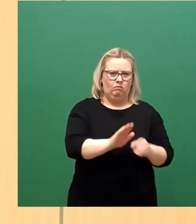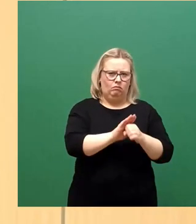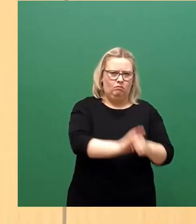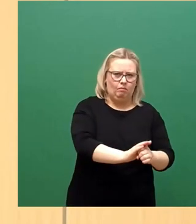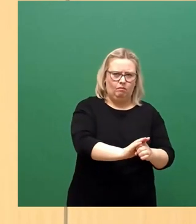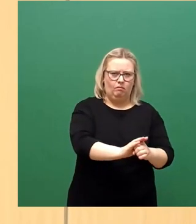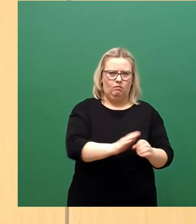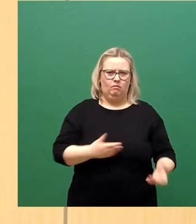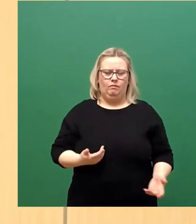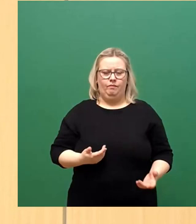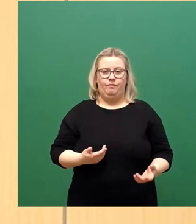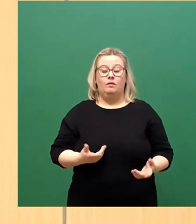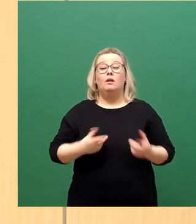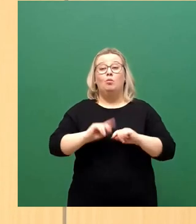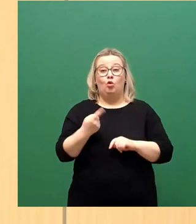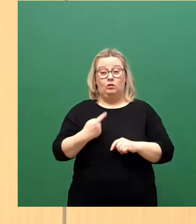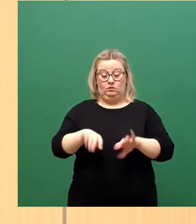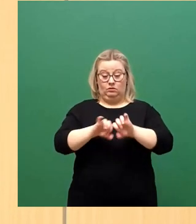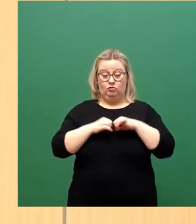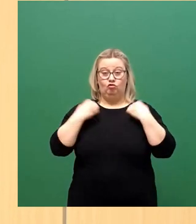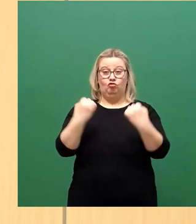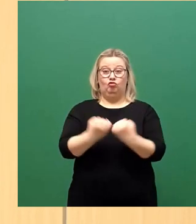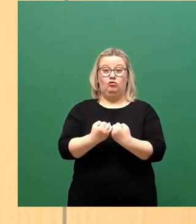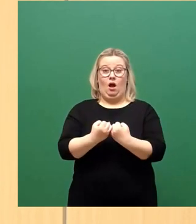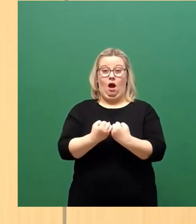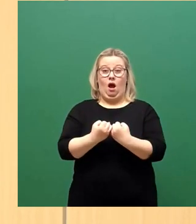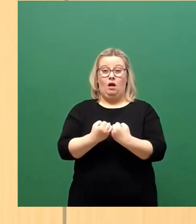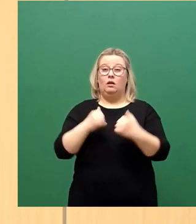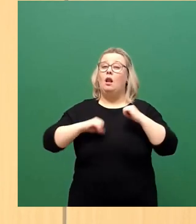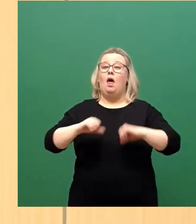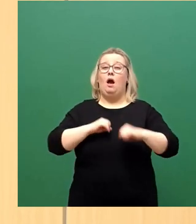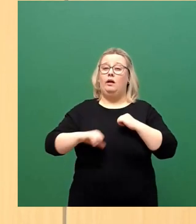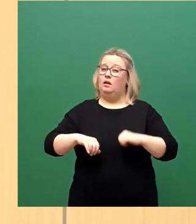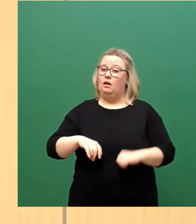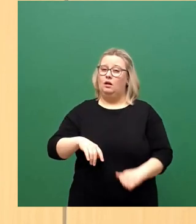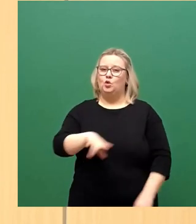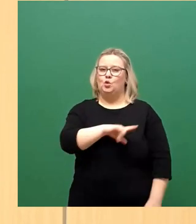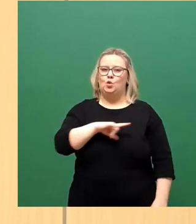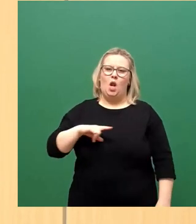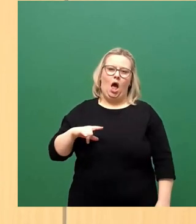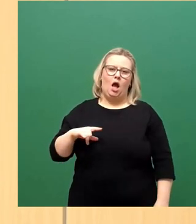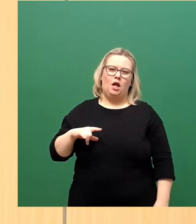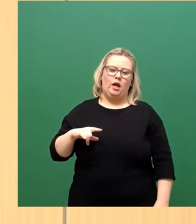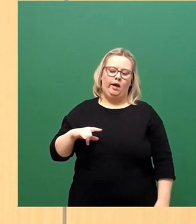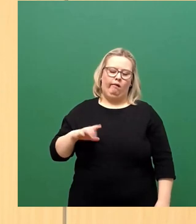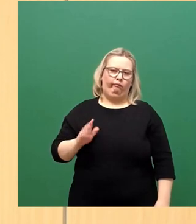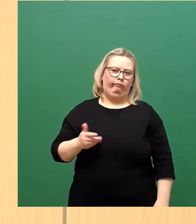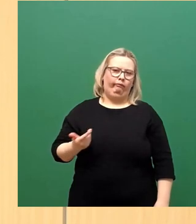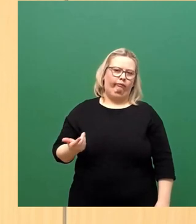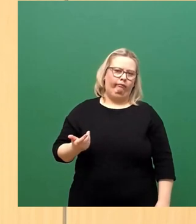hat deren Treiben viel zu lange weitgehend untätig zugeschaut.